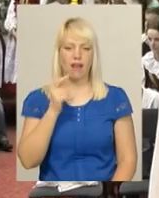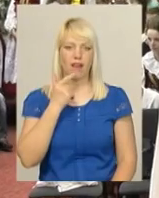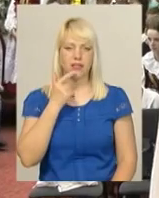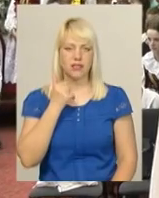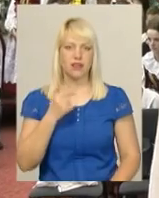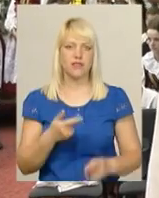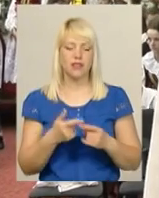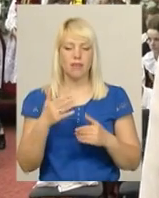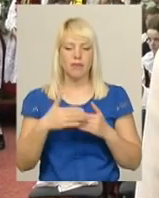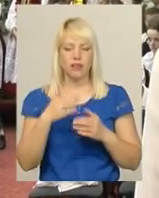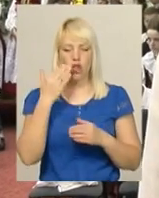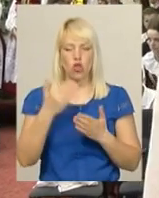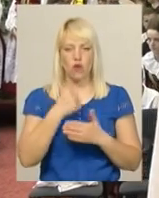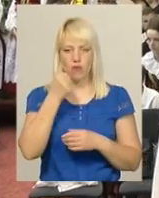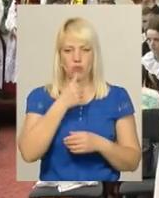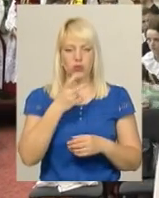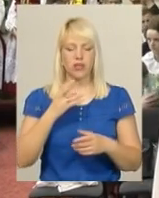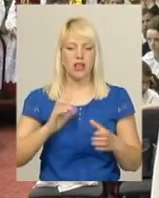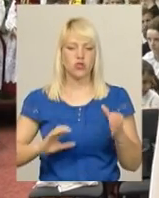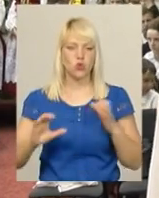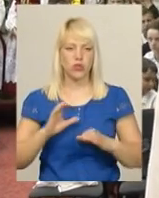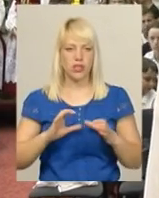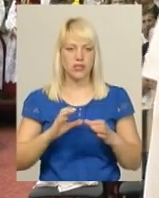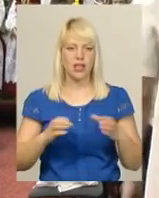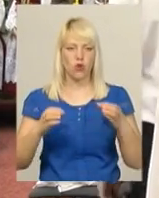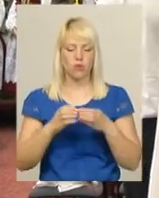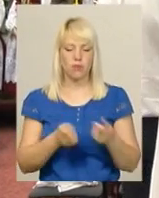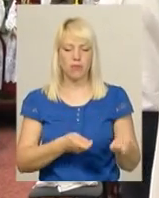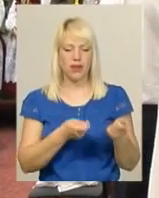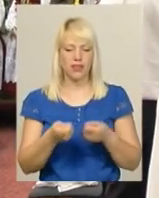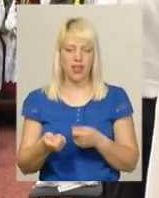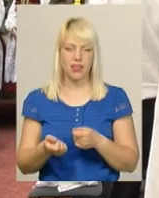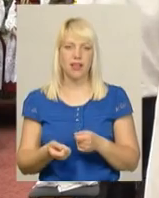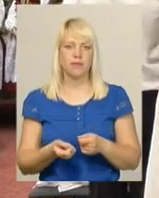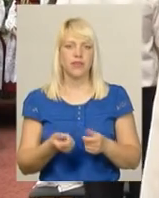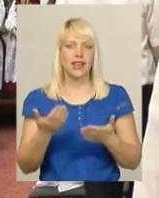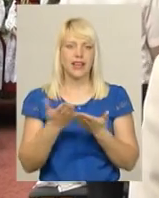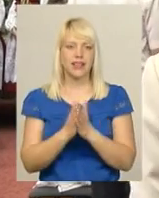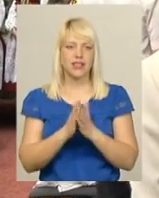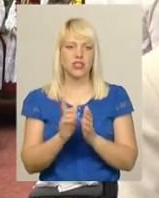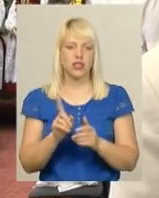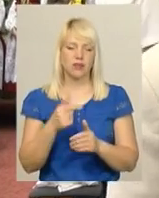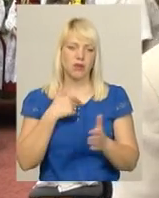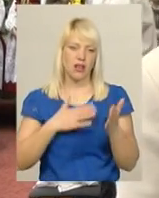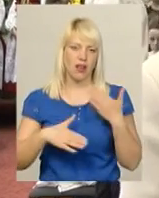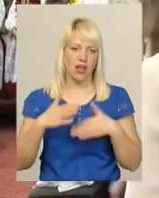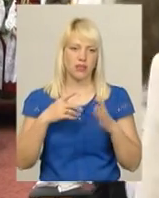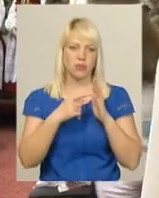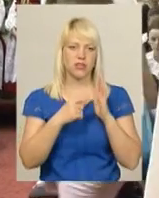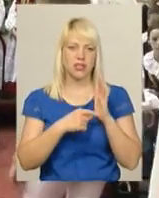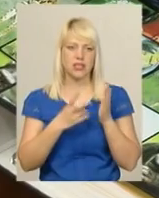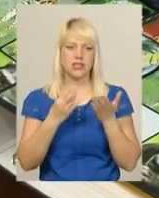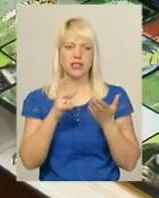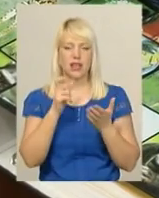одна студентська корпорація передала ще нам велику кількість книжок, якими ми радо ділимося з